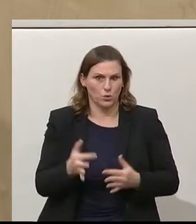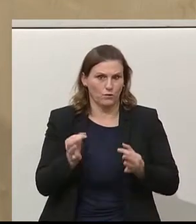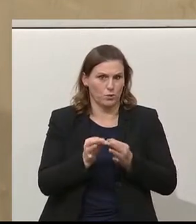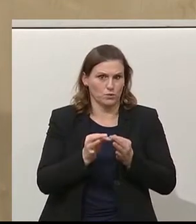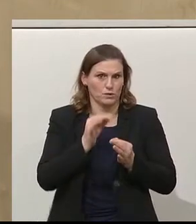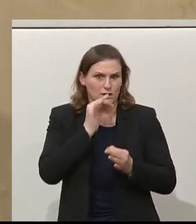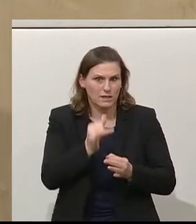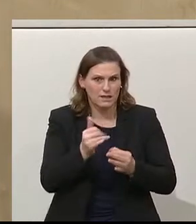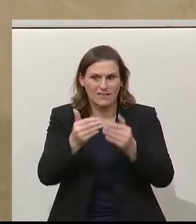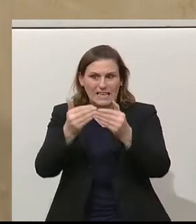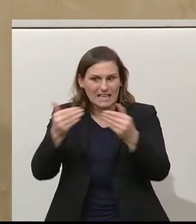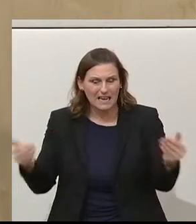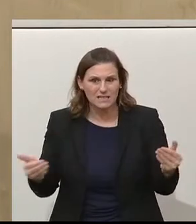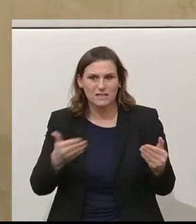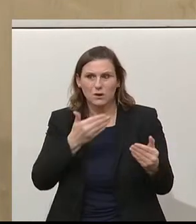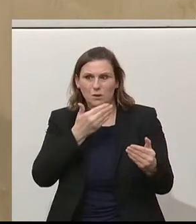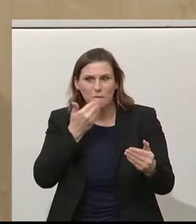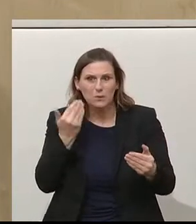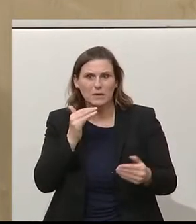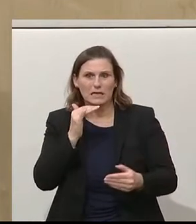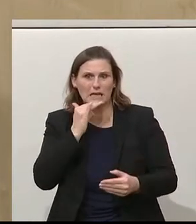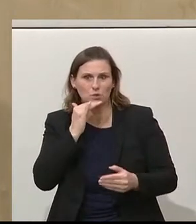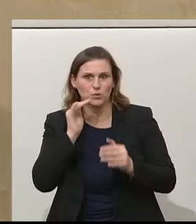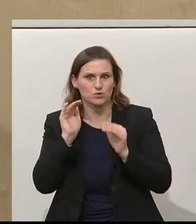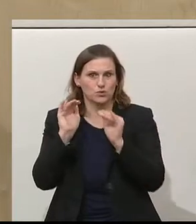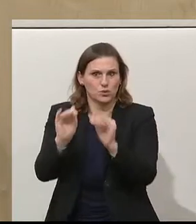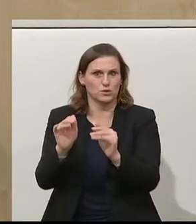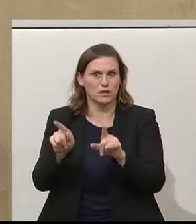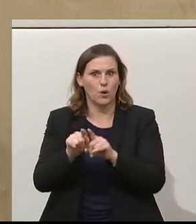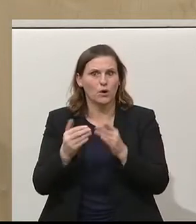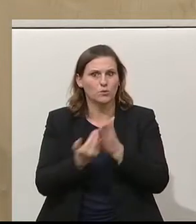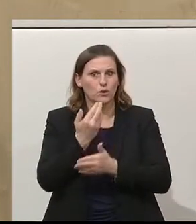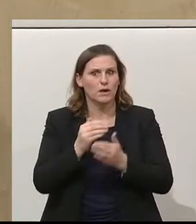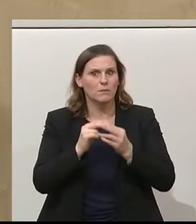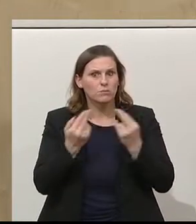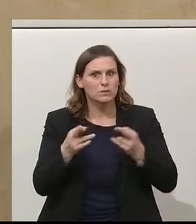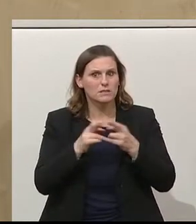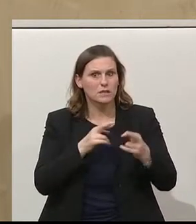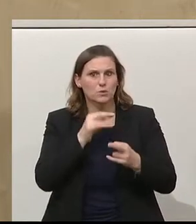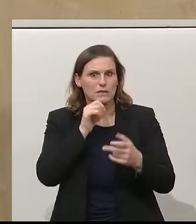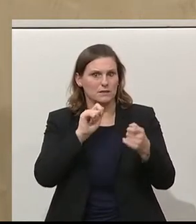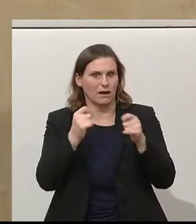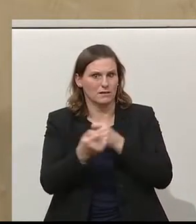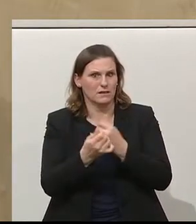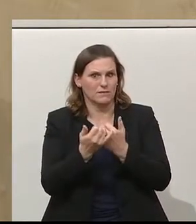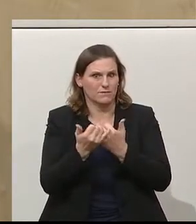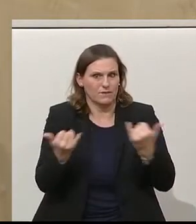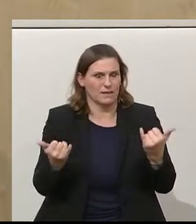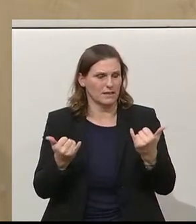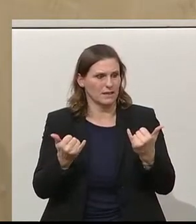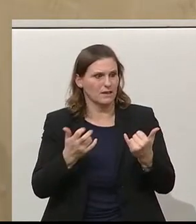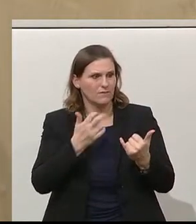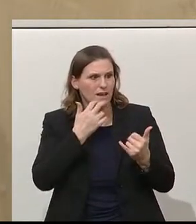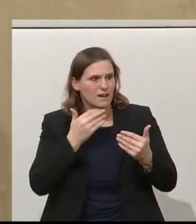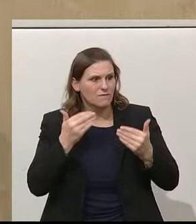Es werden die Außengrenzen eben nicht ausreichend geschützt. Daran wird auch die neue Bundesregierung nichts ändern können, weil wie soll es es denn auch können? Also wie